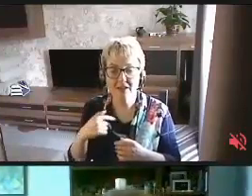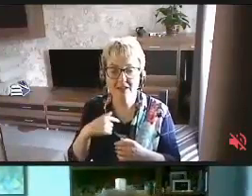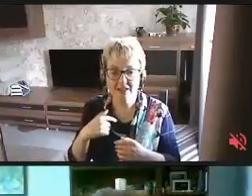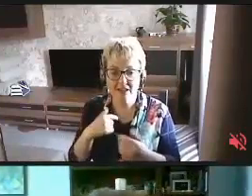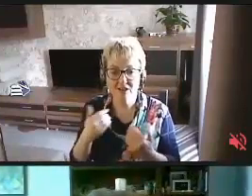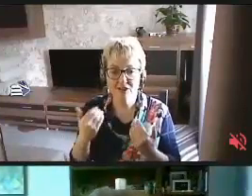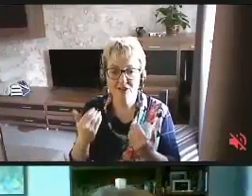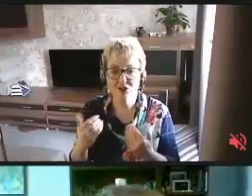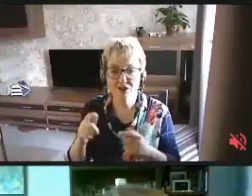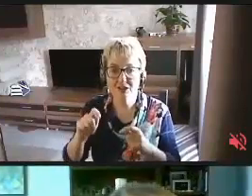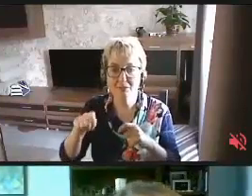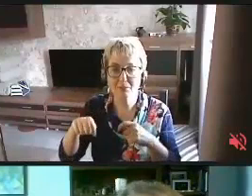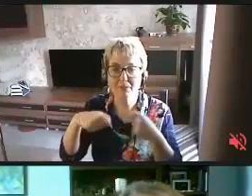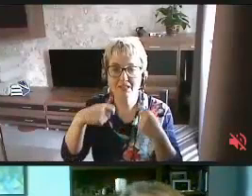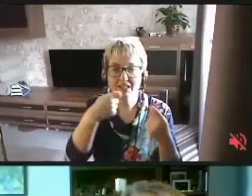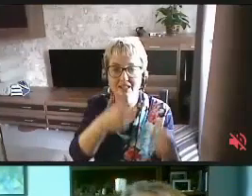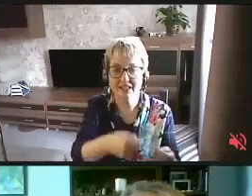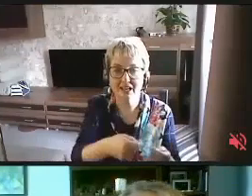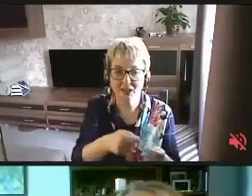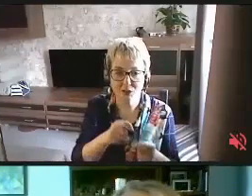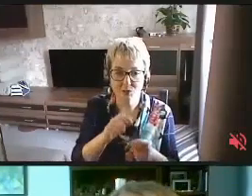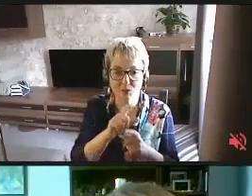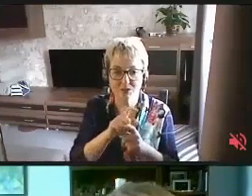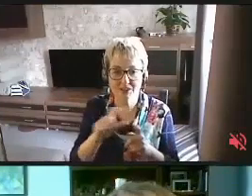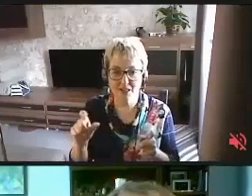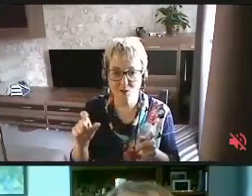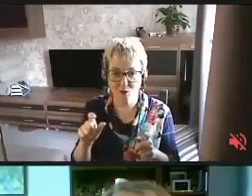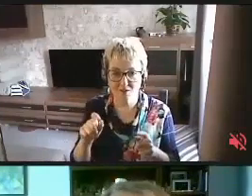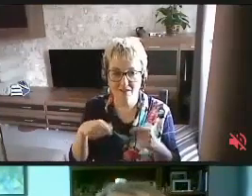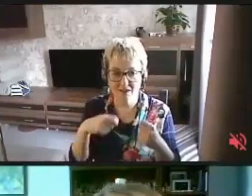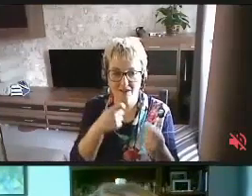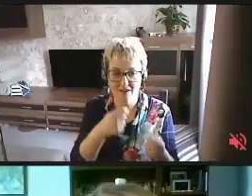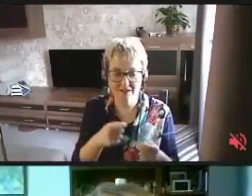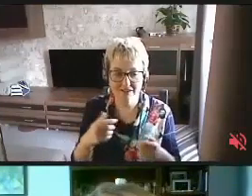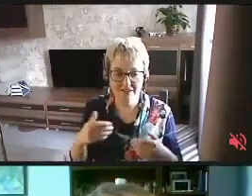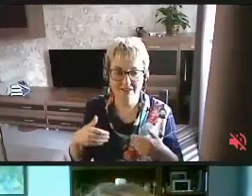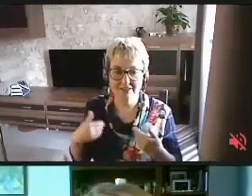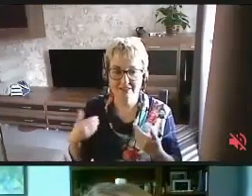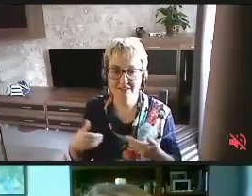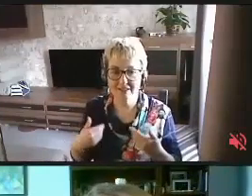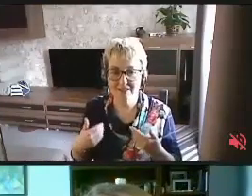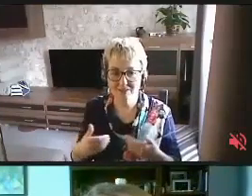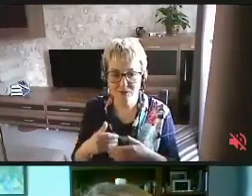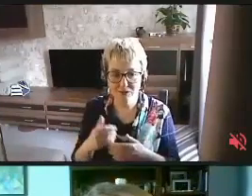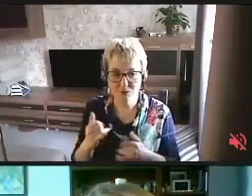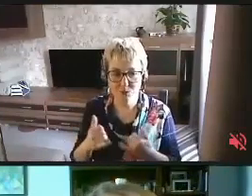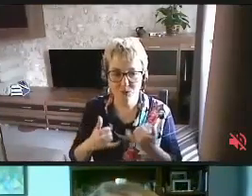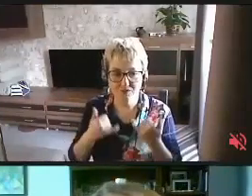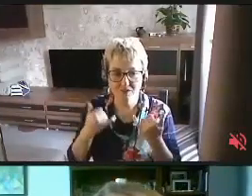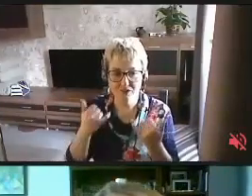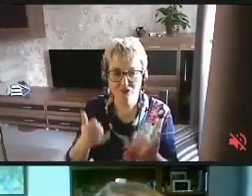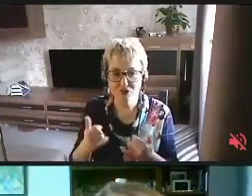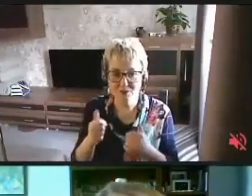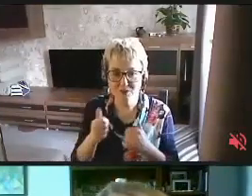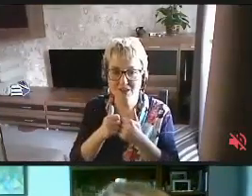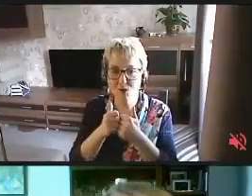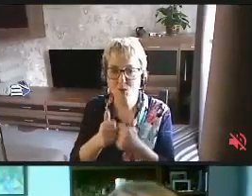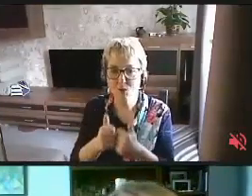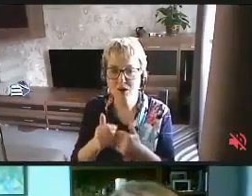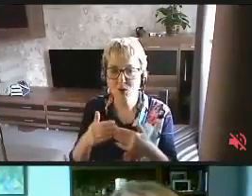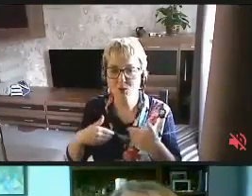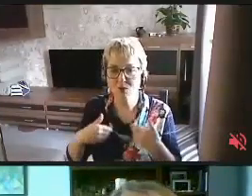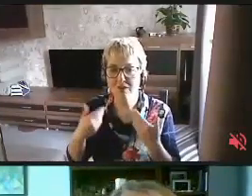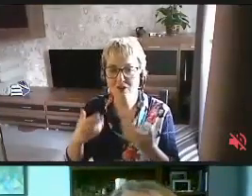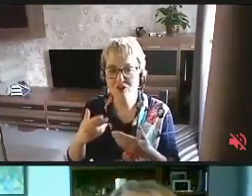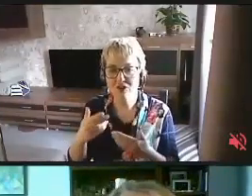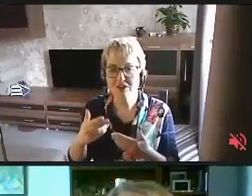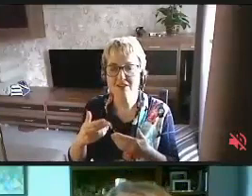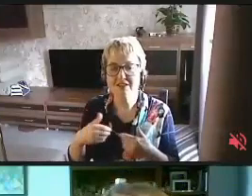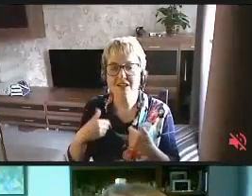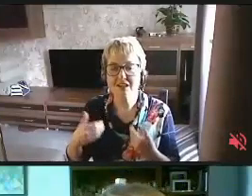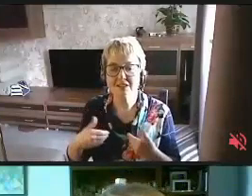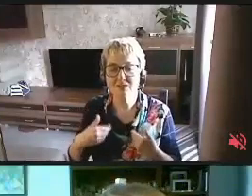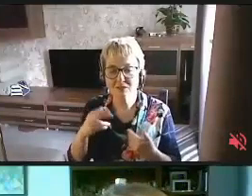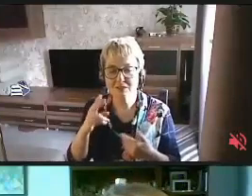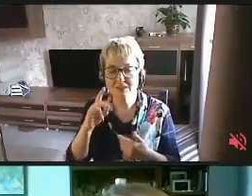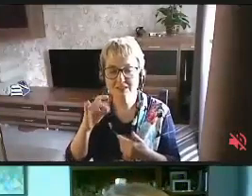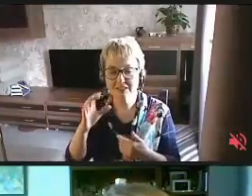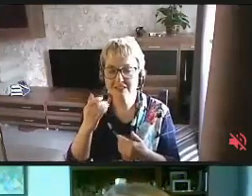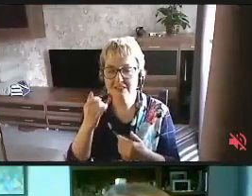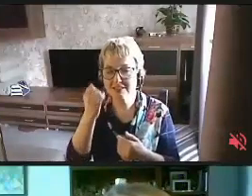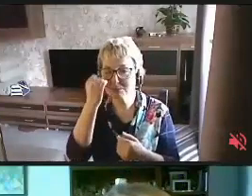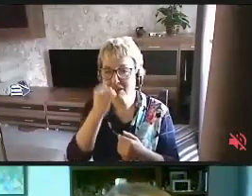передаю слово. Здравствуйте, уважаемые коллеги, здравствуйте, Денис. Спасибо огромное за